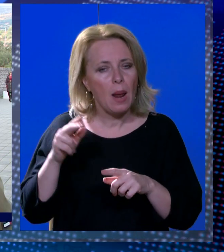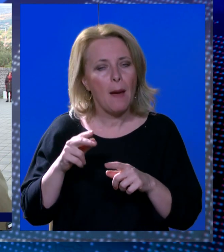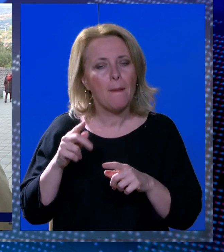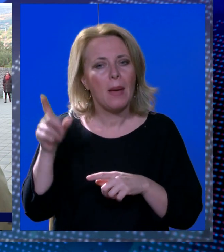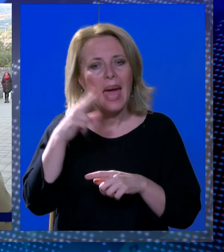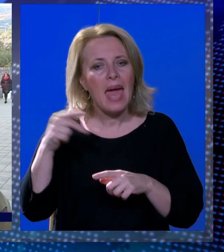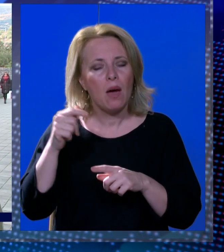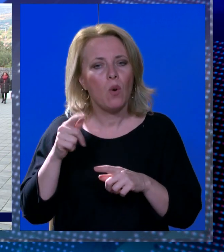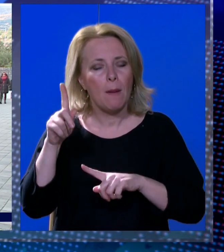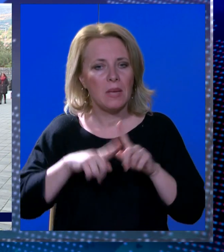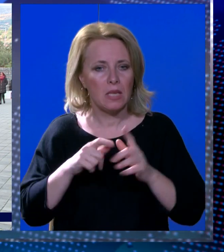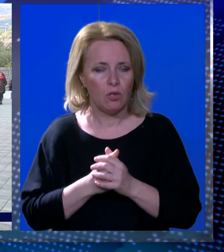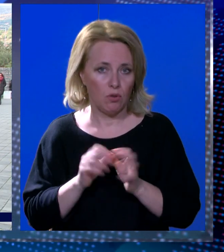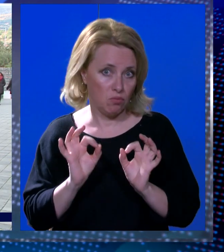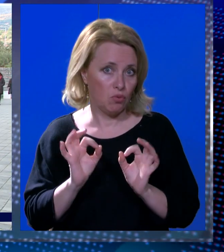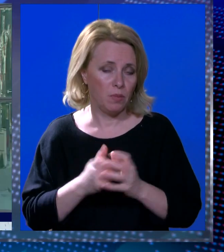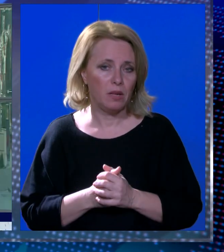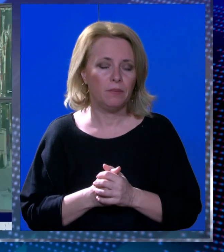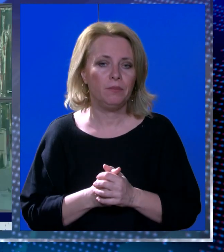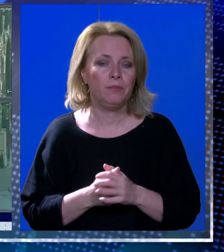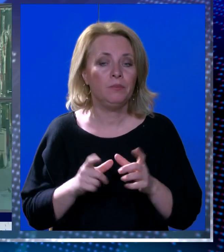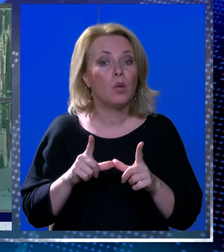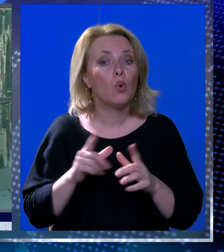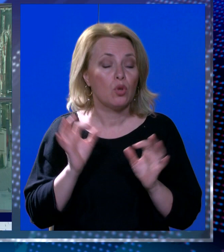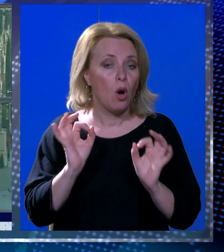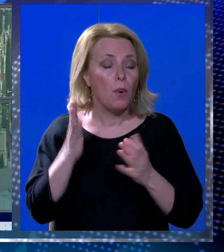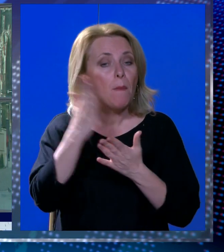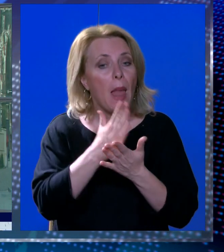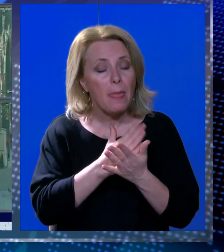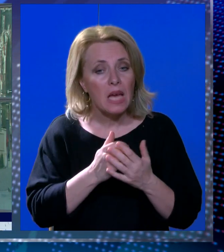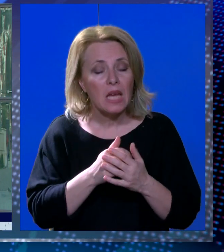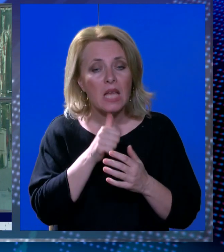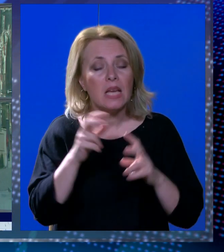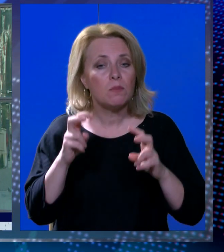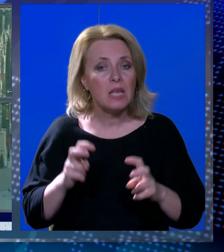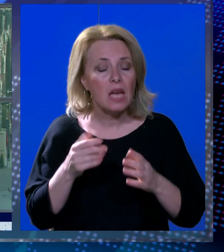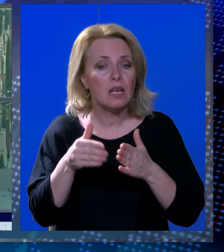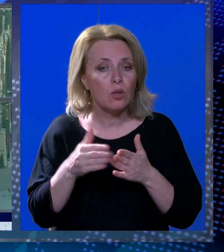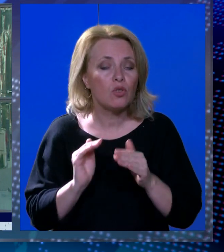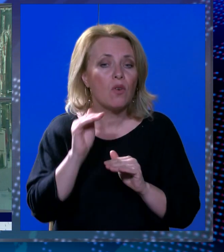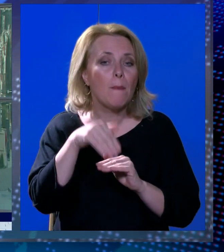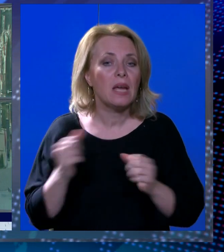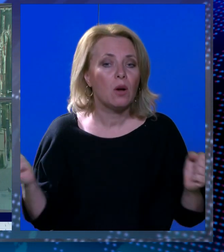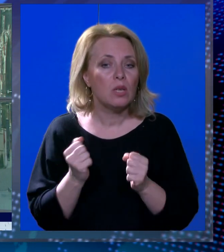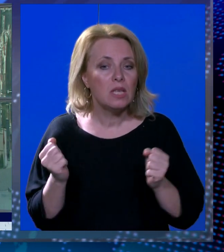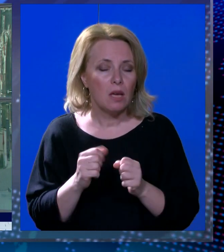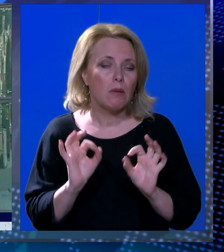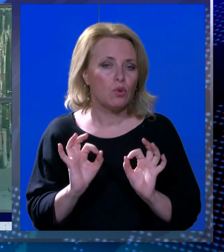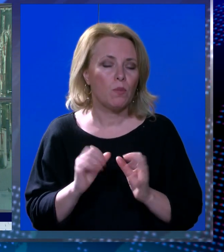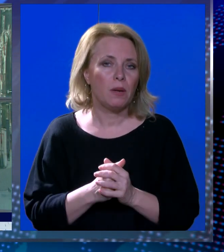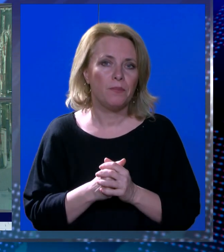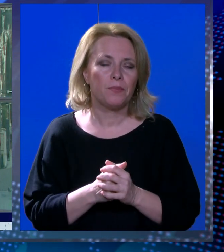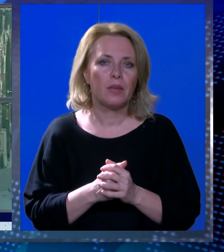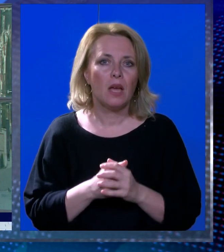dobro, nije to obašnji malo para za povećanje. Oz dobro planiranje i uz smanjenje traškova preko zime naravno.